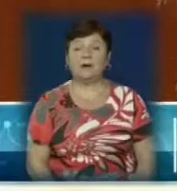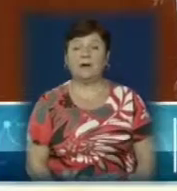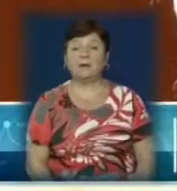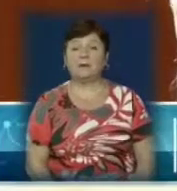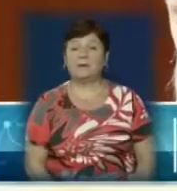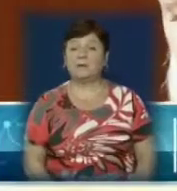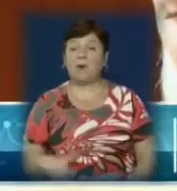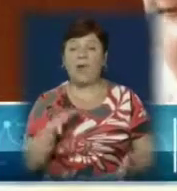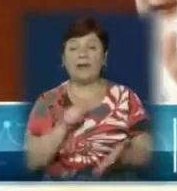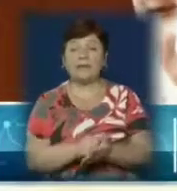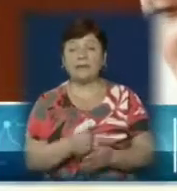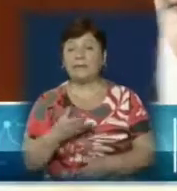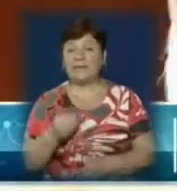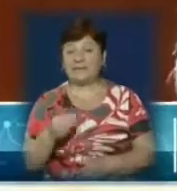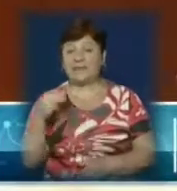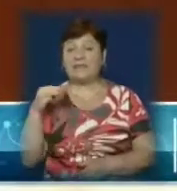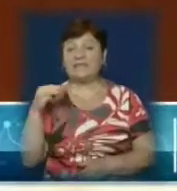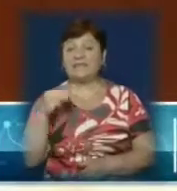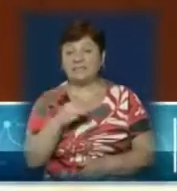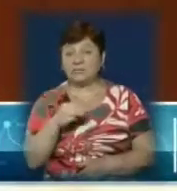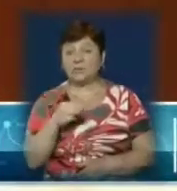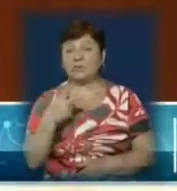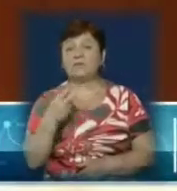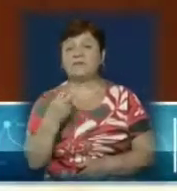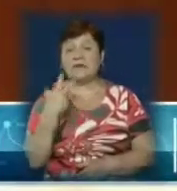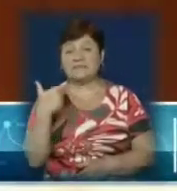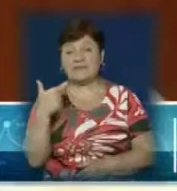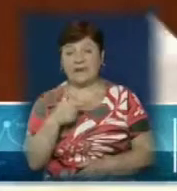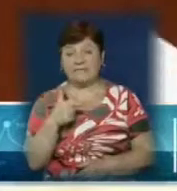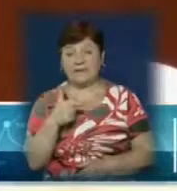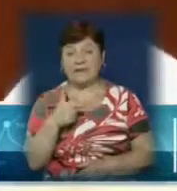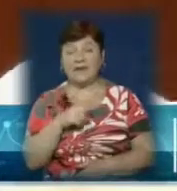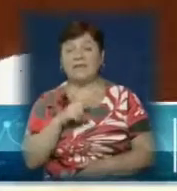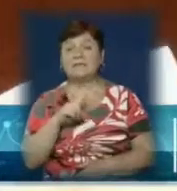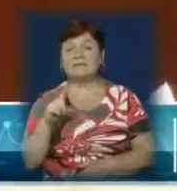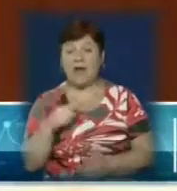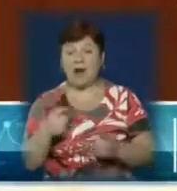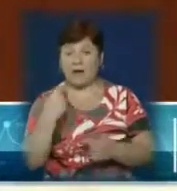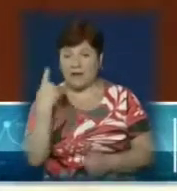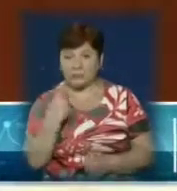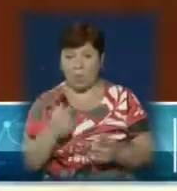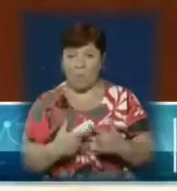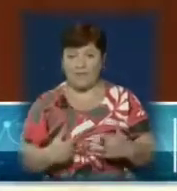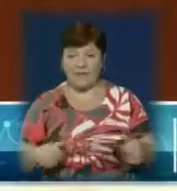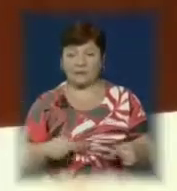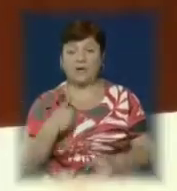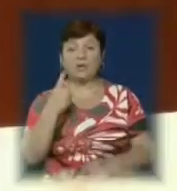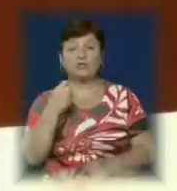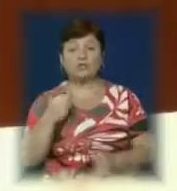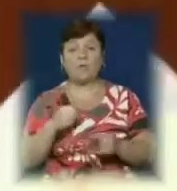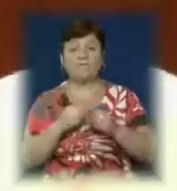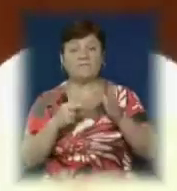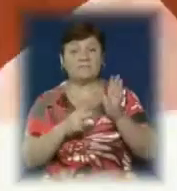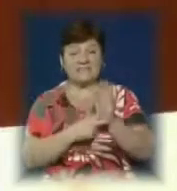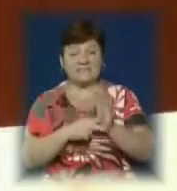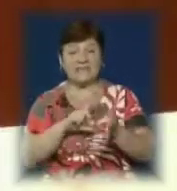– орендна плата 1312 гривень 52 копійки. Раз об'єкт, площа 118 квадратних